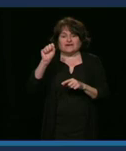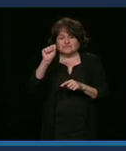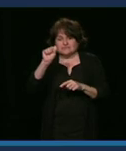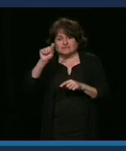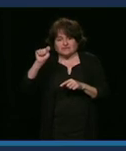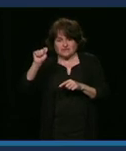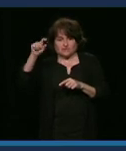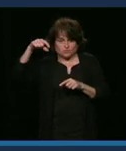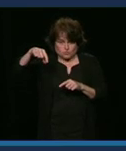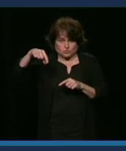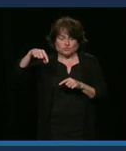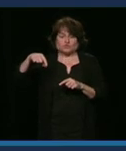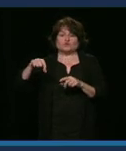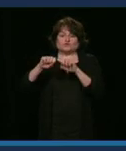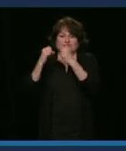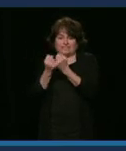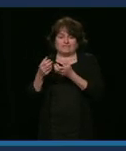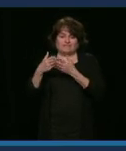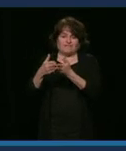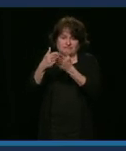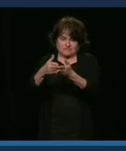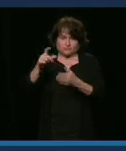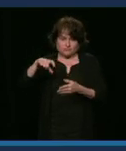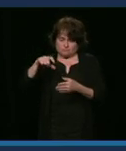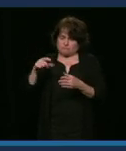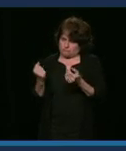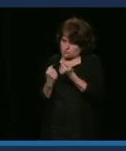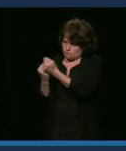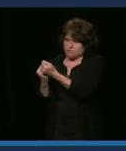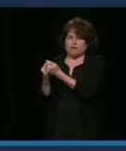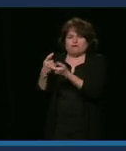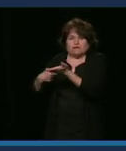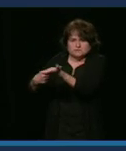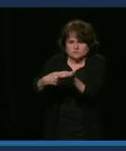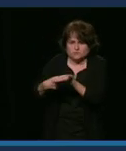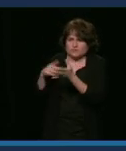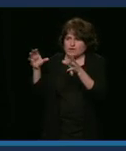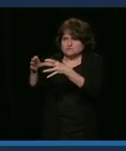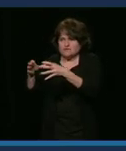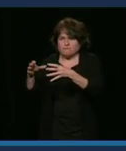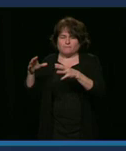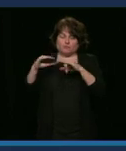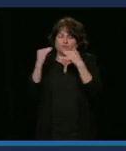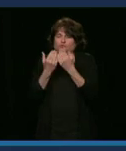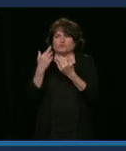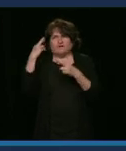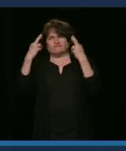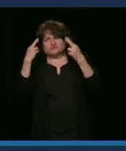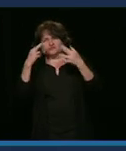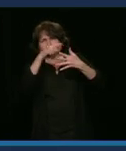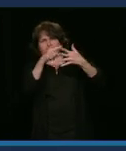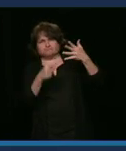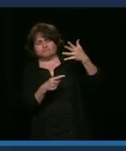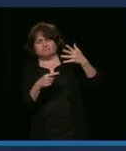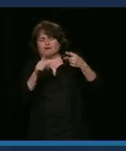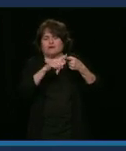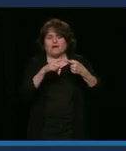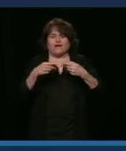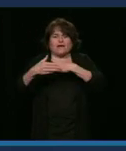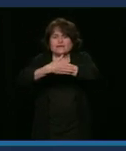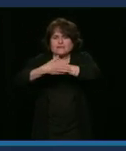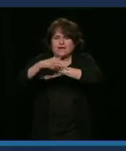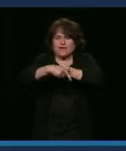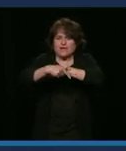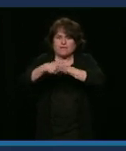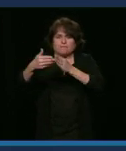possibles, Mme la Présidente, que ce soit en ce qui concerne l'emplacement du quai ou en ce qui concerne l'opération de la traverse. Mais quoi qu'il en soit, on est très conscients